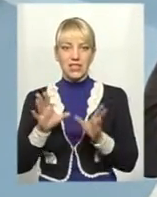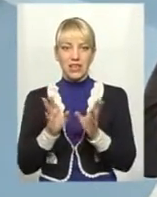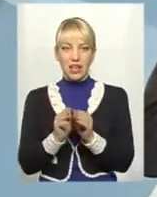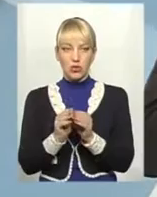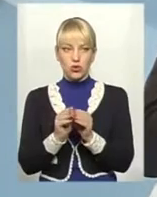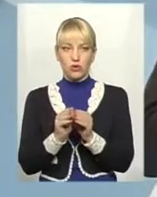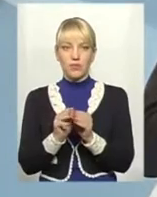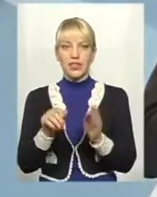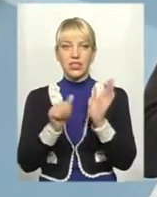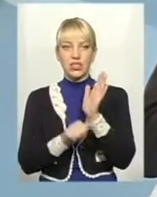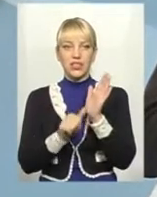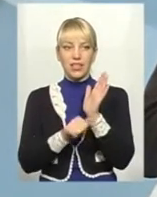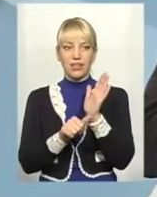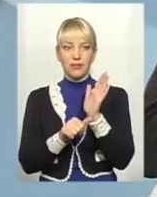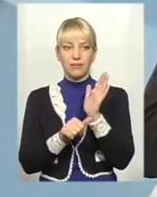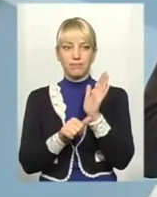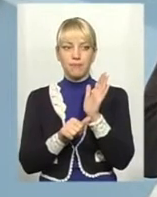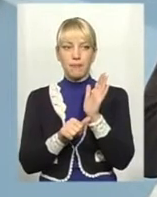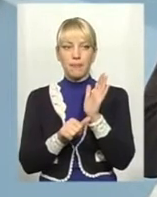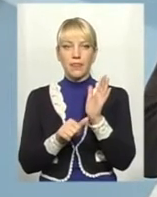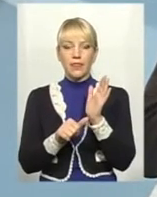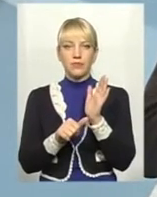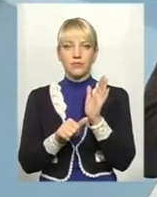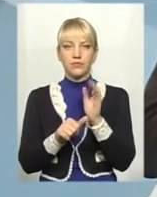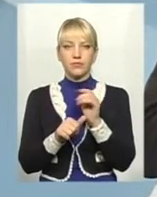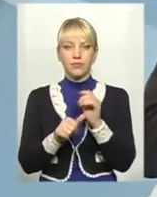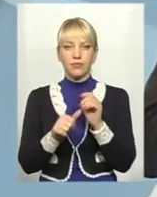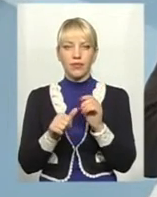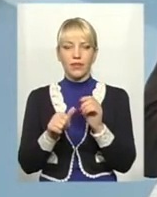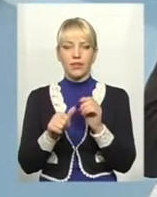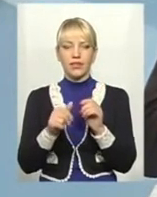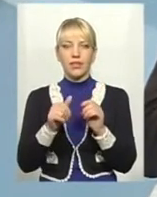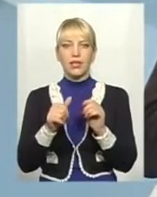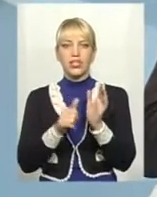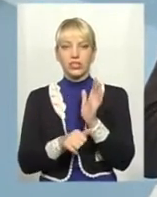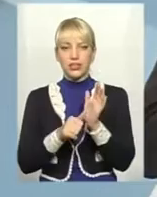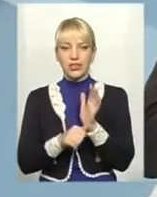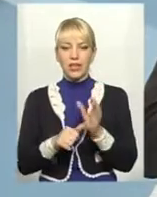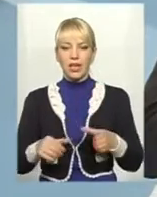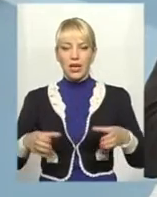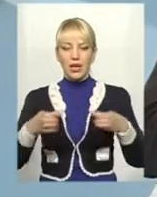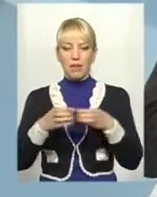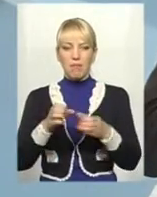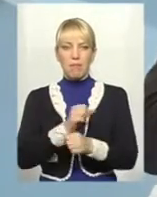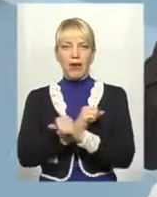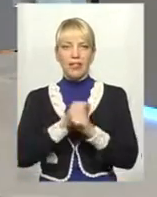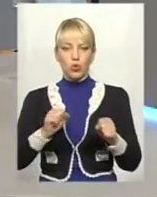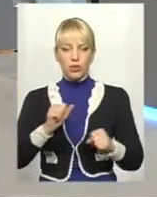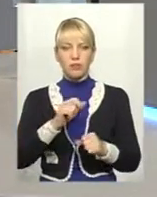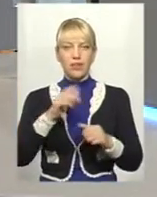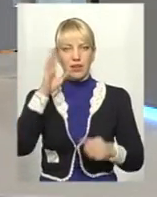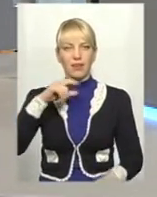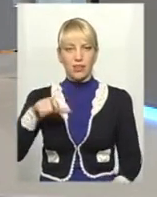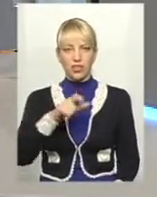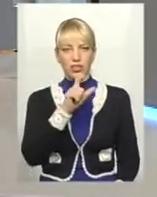-ми патріотами перейшов кордон, збруч і перейшов на територію Польщі. Чому?